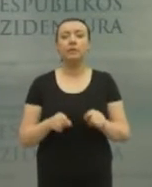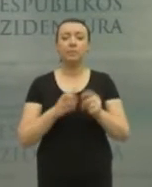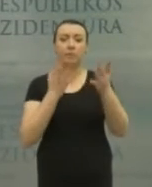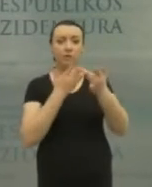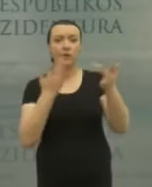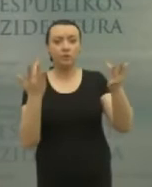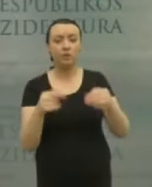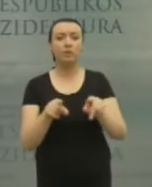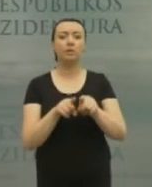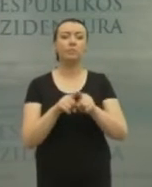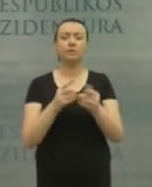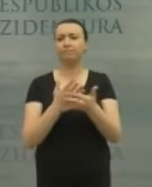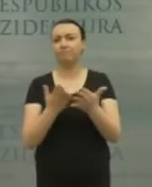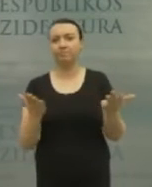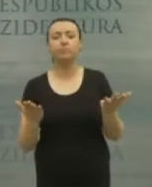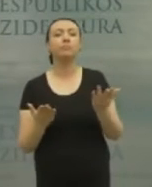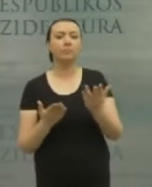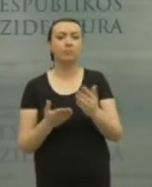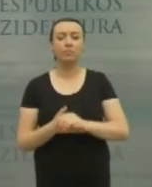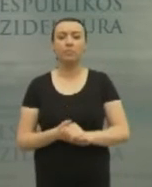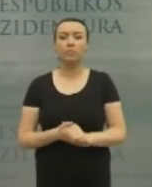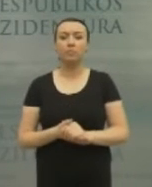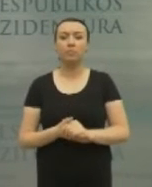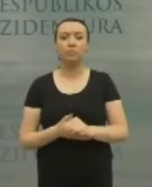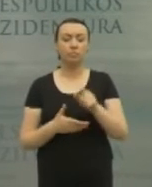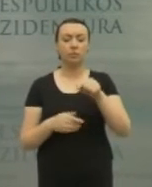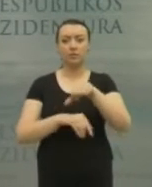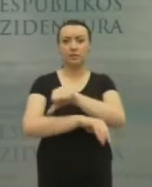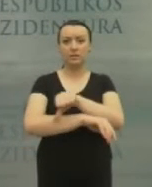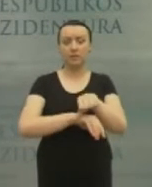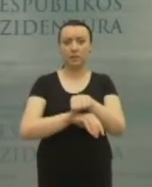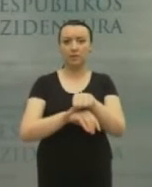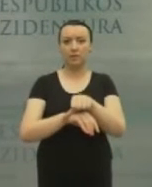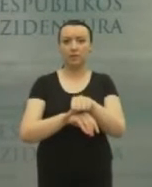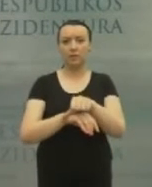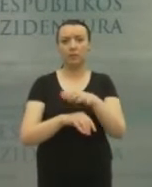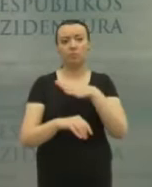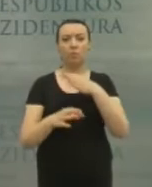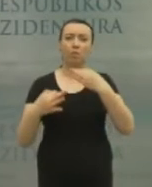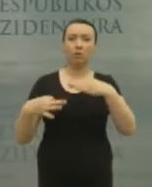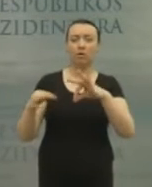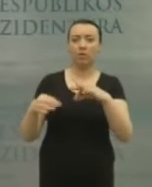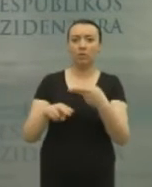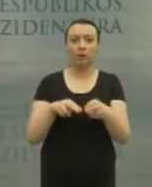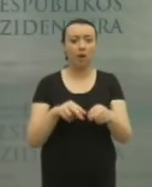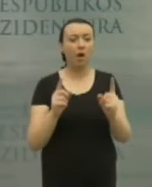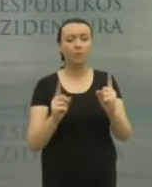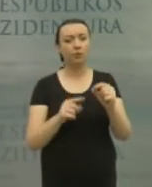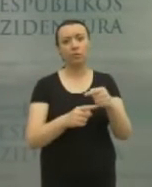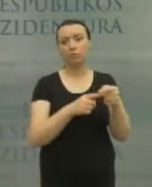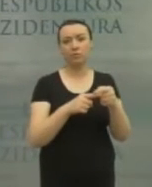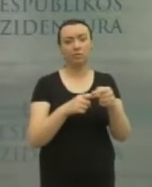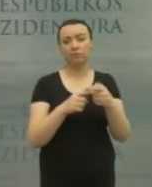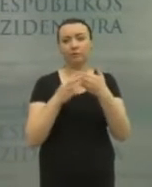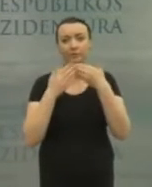viešai, ir įvairiais būdais indikuojant galimybę šitą sieną kirsti, dėl to, kad tos apsaugos iš Baltarusijos